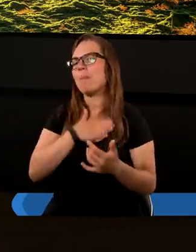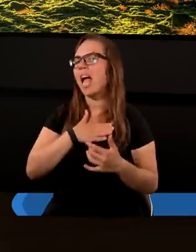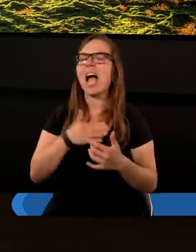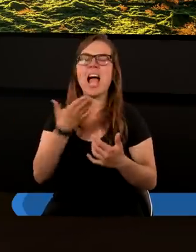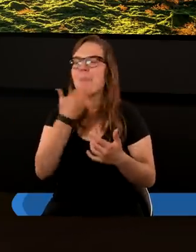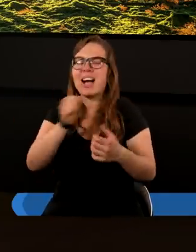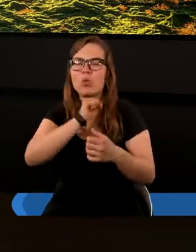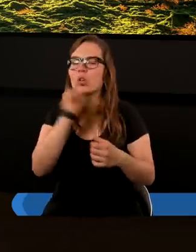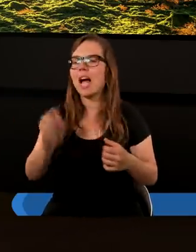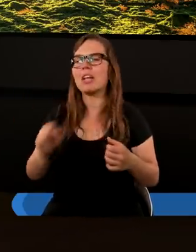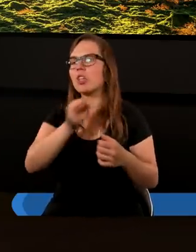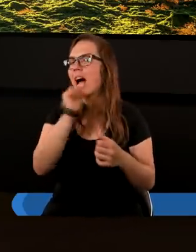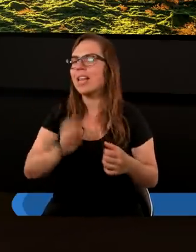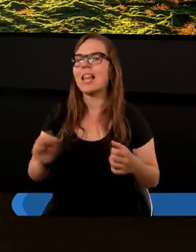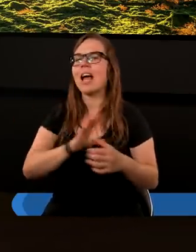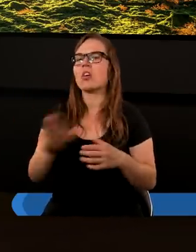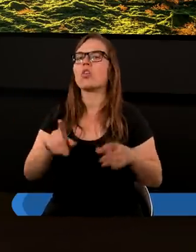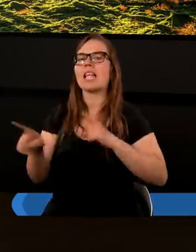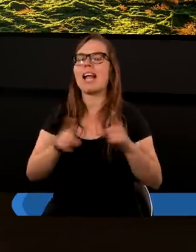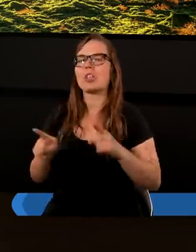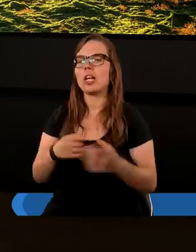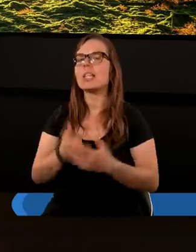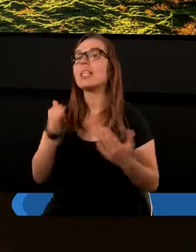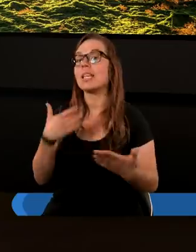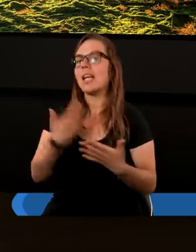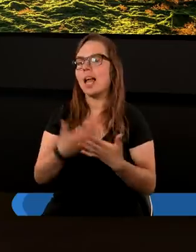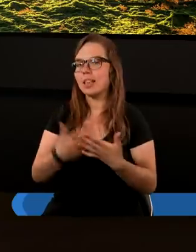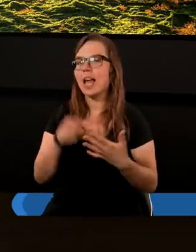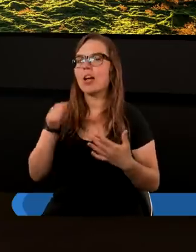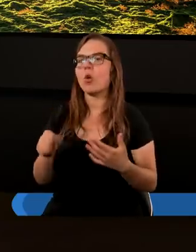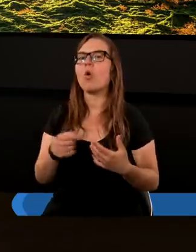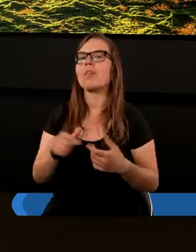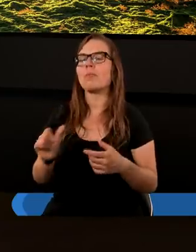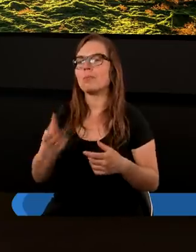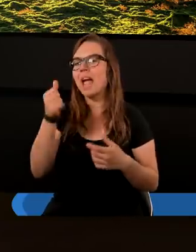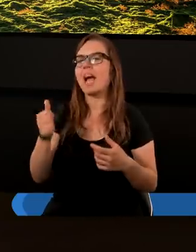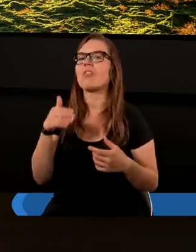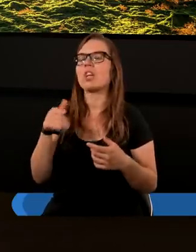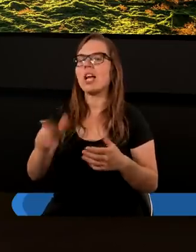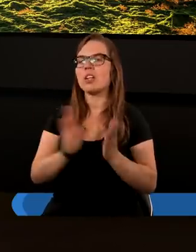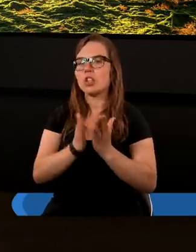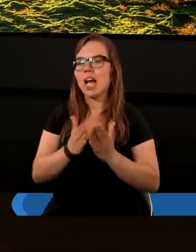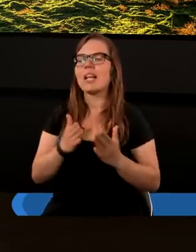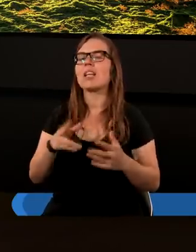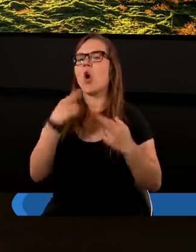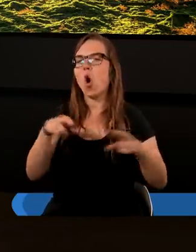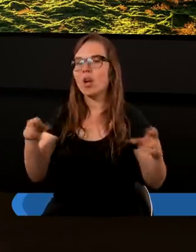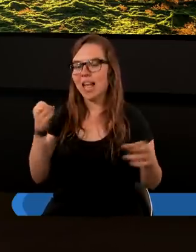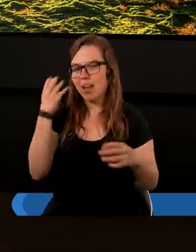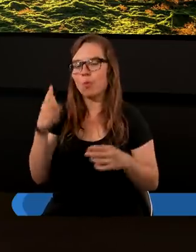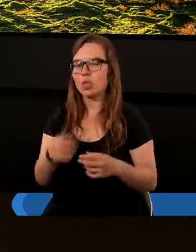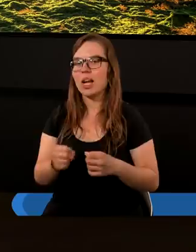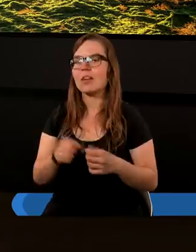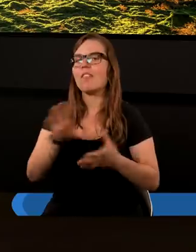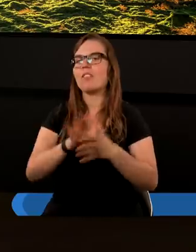żadnego, żadnego znaczenia. I dlatego w pierwszym Księdze Rodzajów